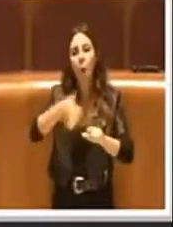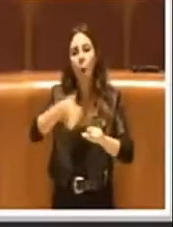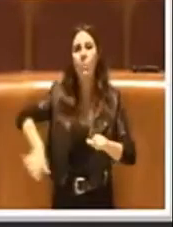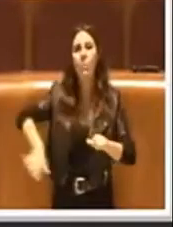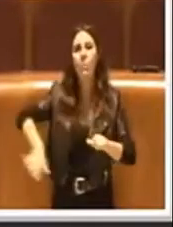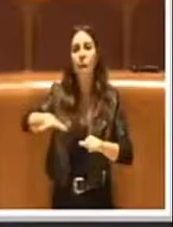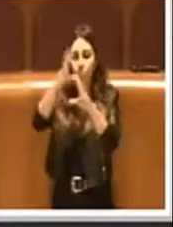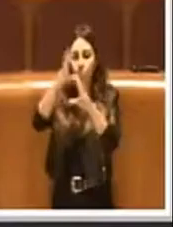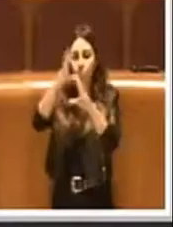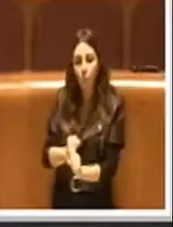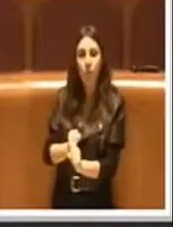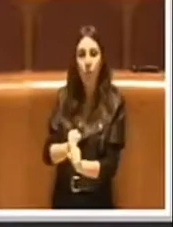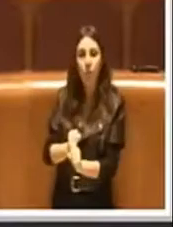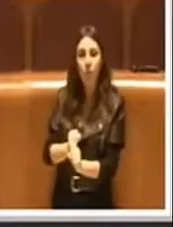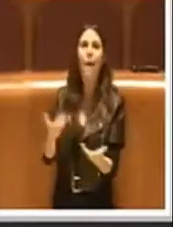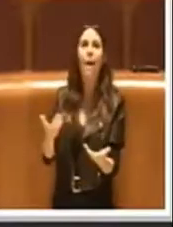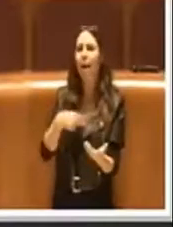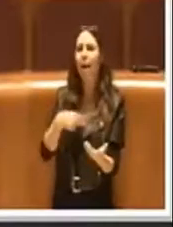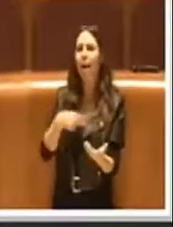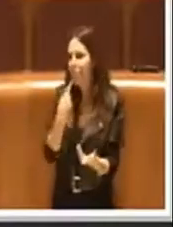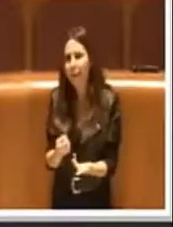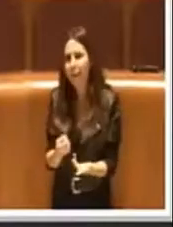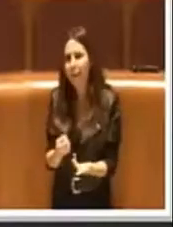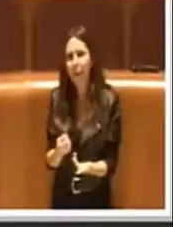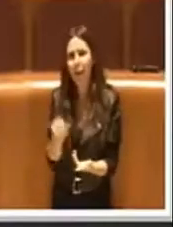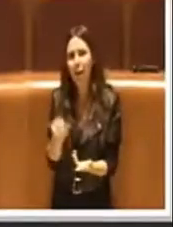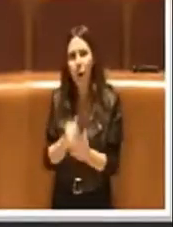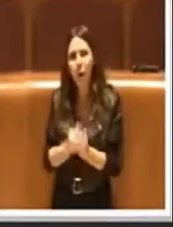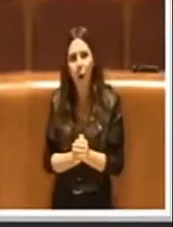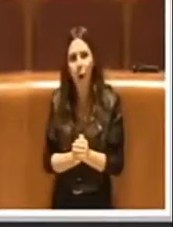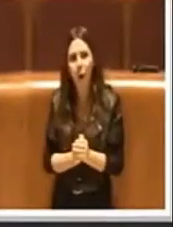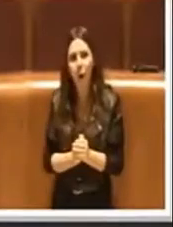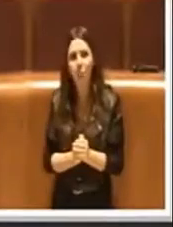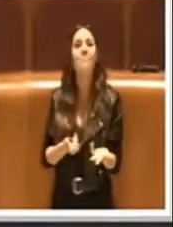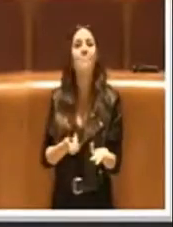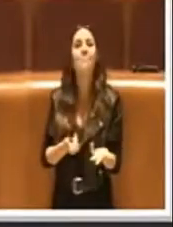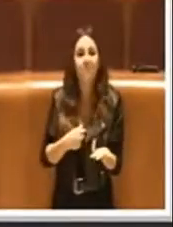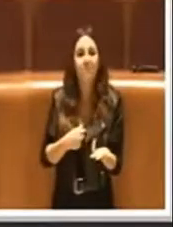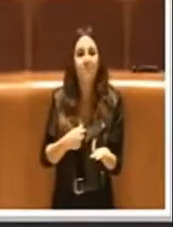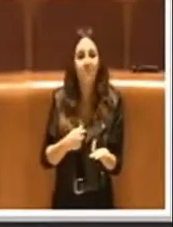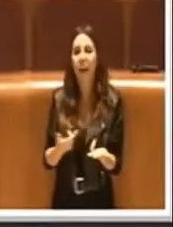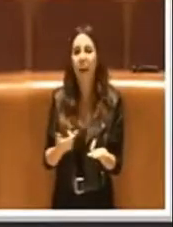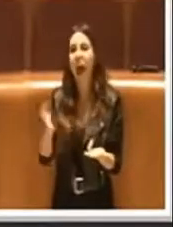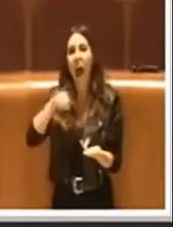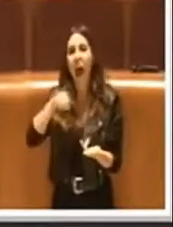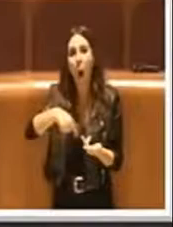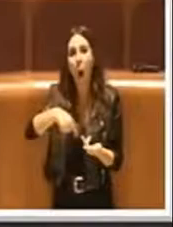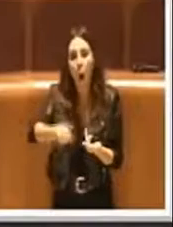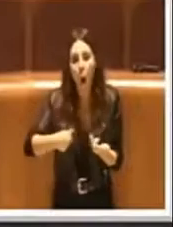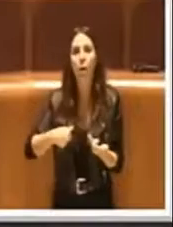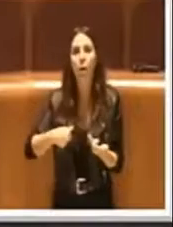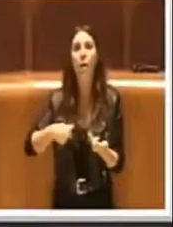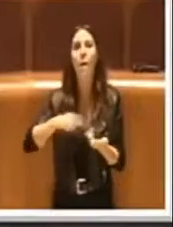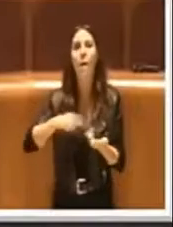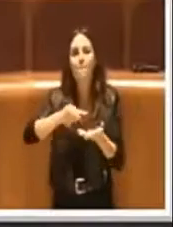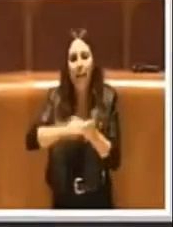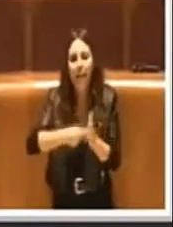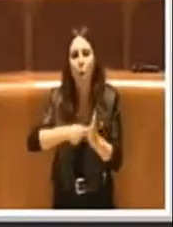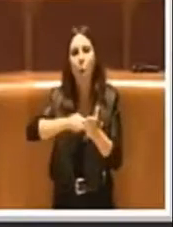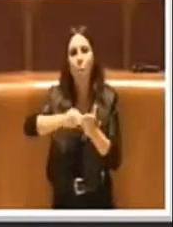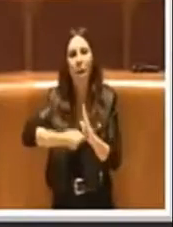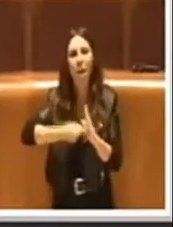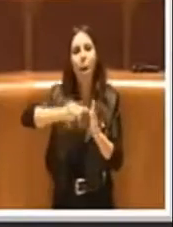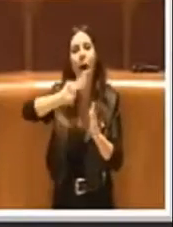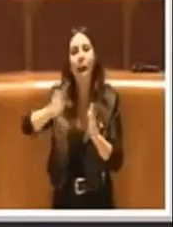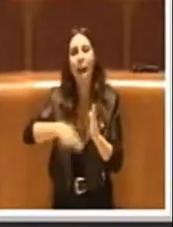non lo possiamo dire. Sono stanziati, quindi abbiamo stanziato milioni e milioni di euro,